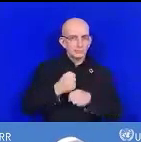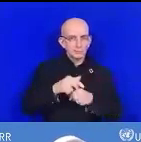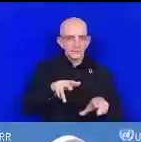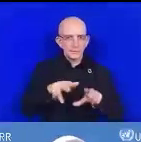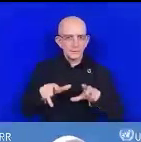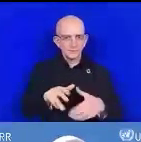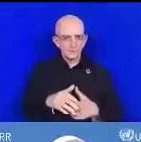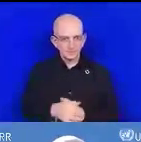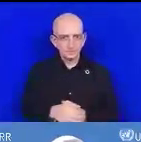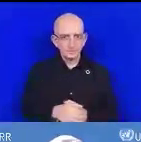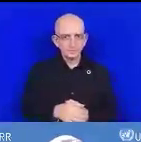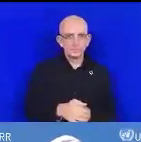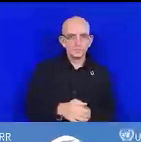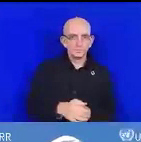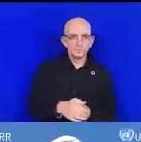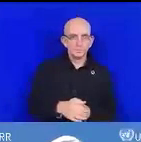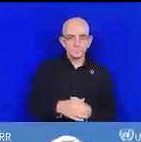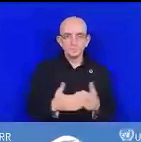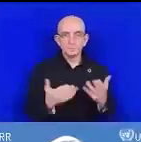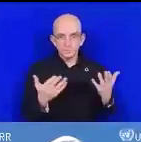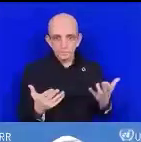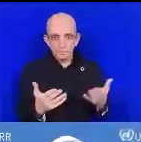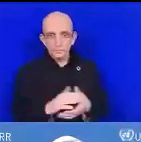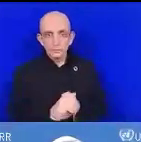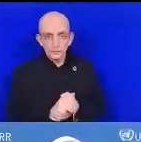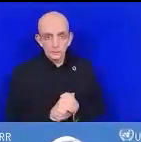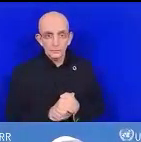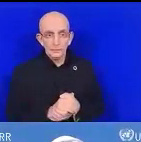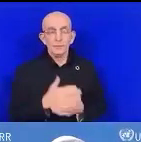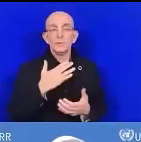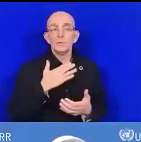et garder et maintenir la note 3.